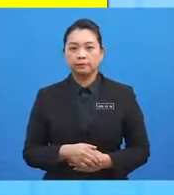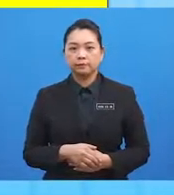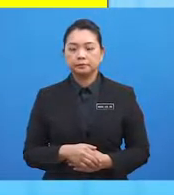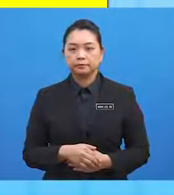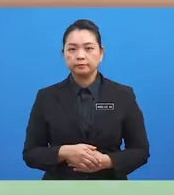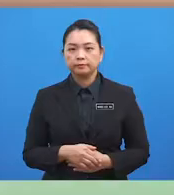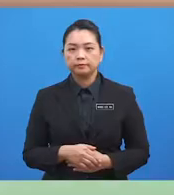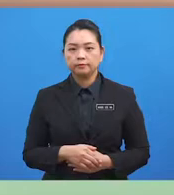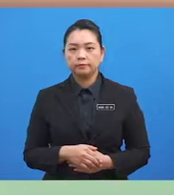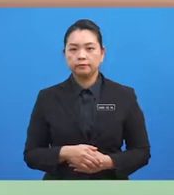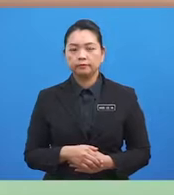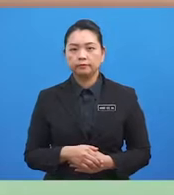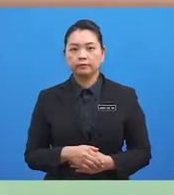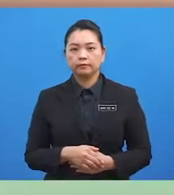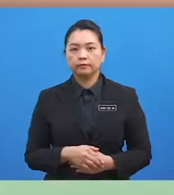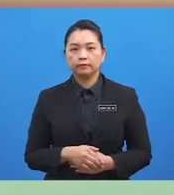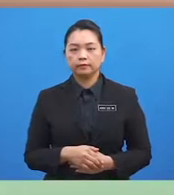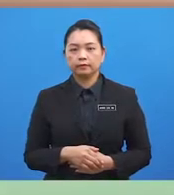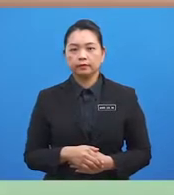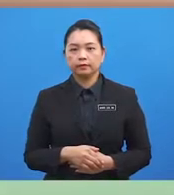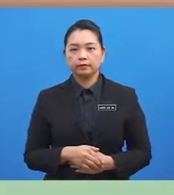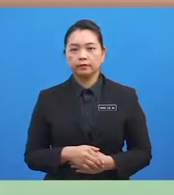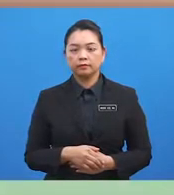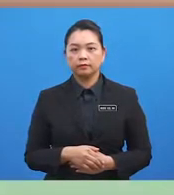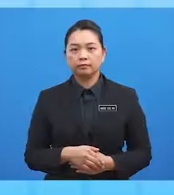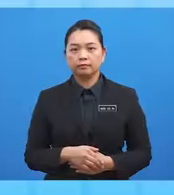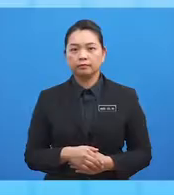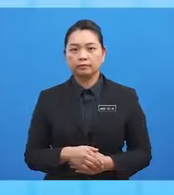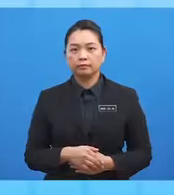Sekarang, kita cuba contoh tiga.